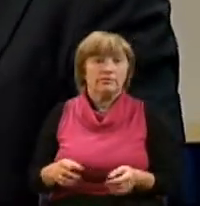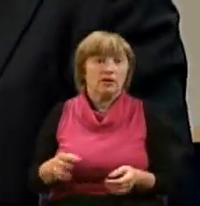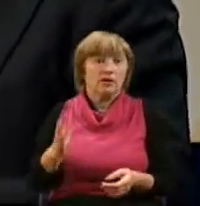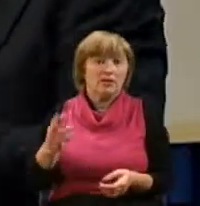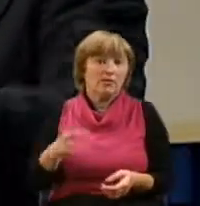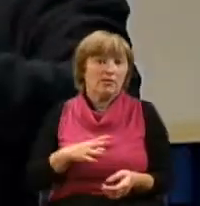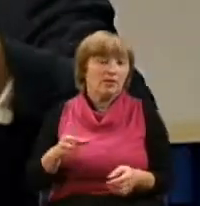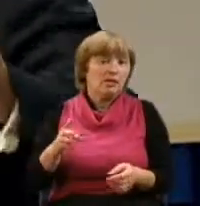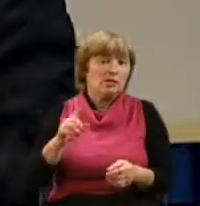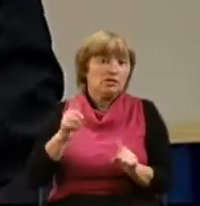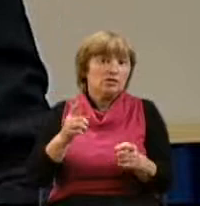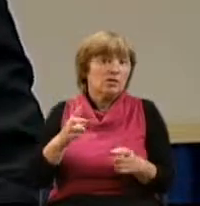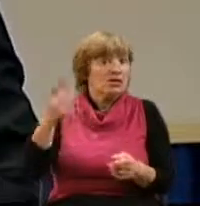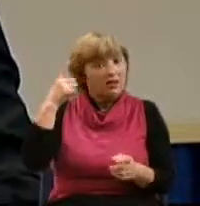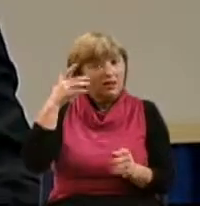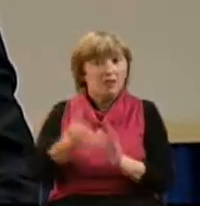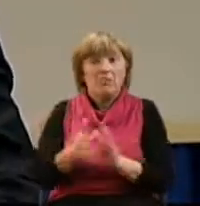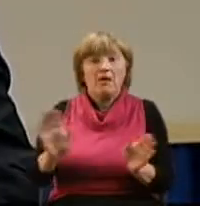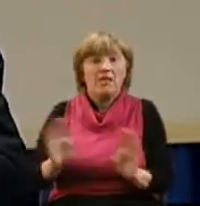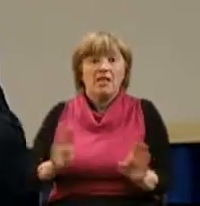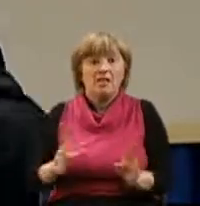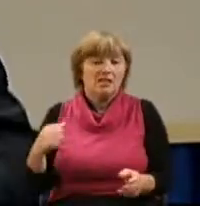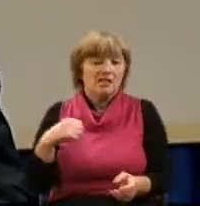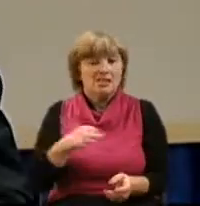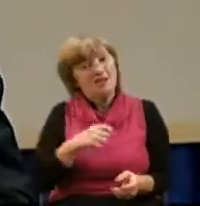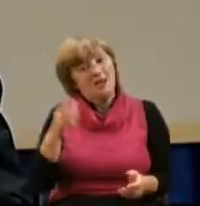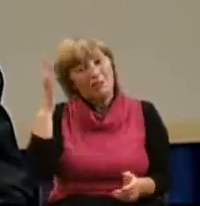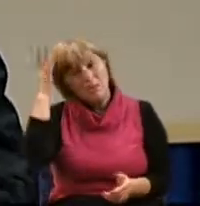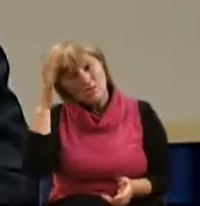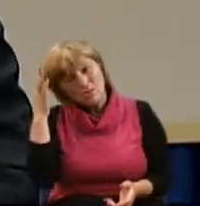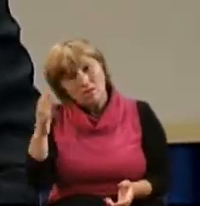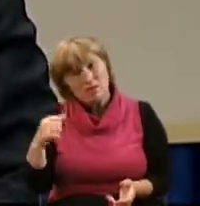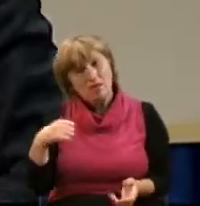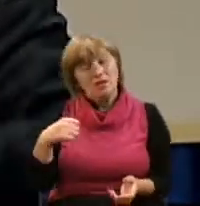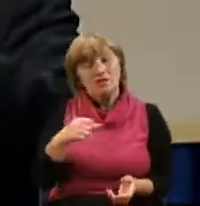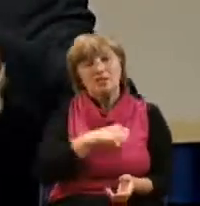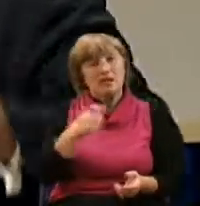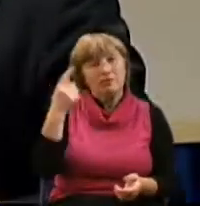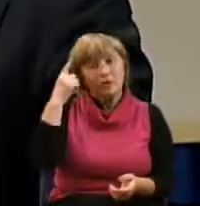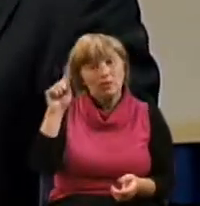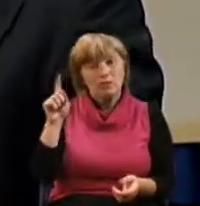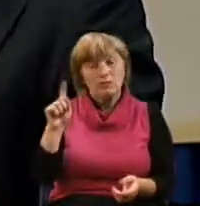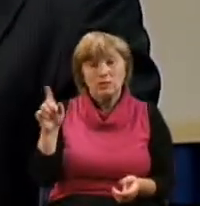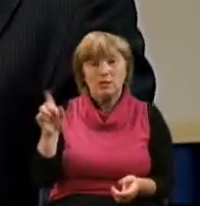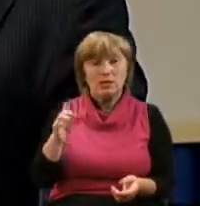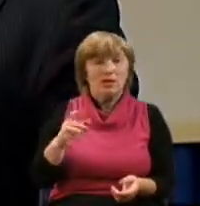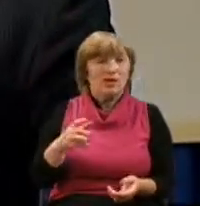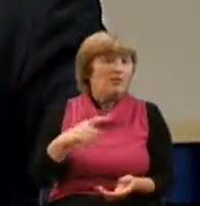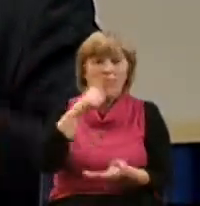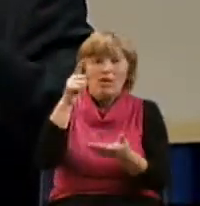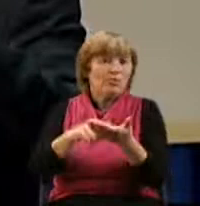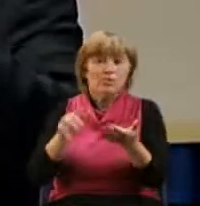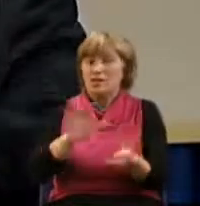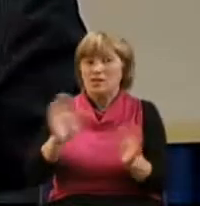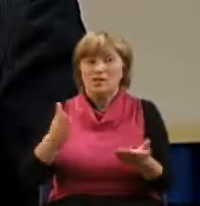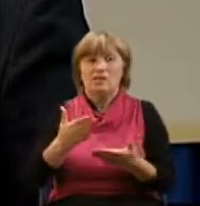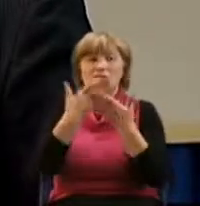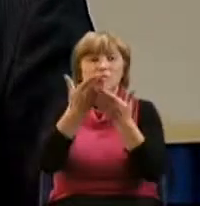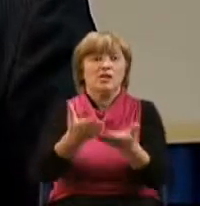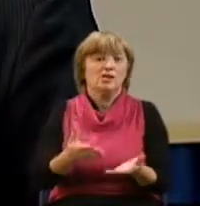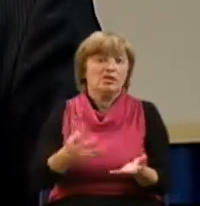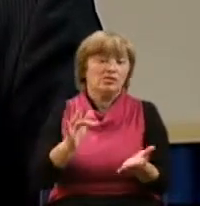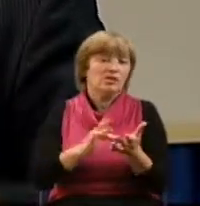они где-то, может, между собой разбирались, рассуждали, но мы не видим, что другие часто как-то задавали вопросы